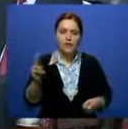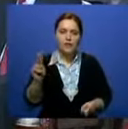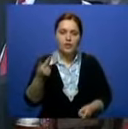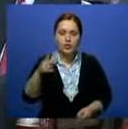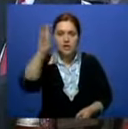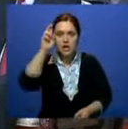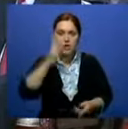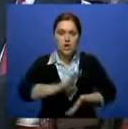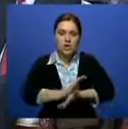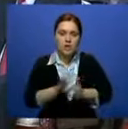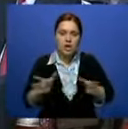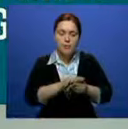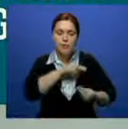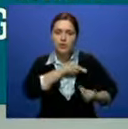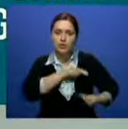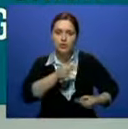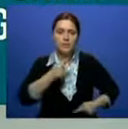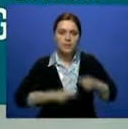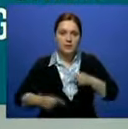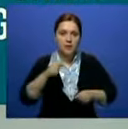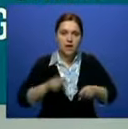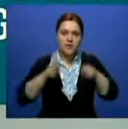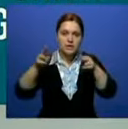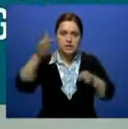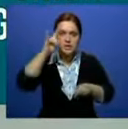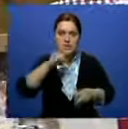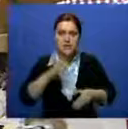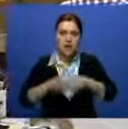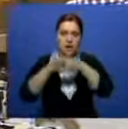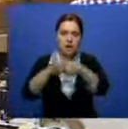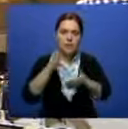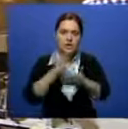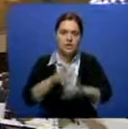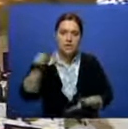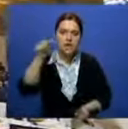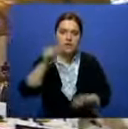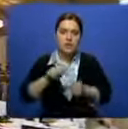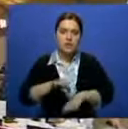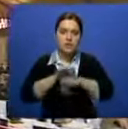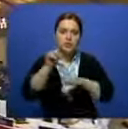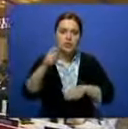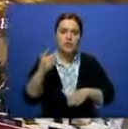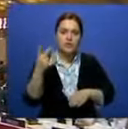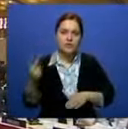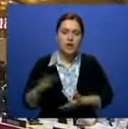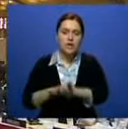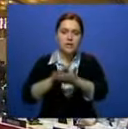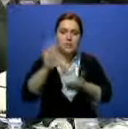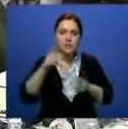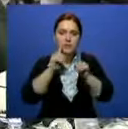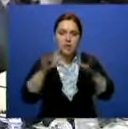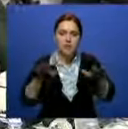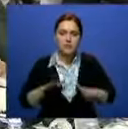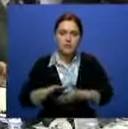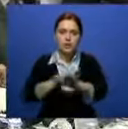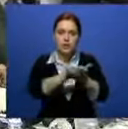и тесное сотрудничество предпринимателей. Визит казахстанской делегации в Ханой совпал с проведением 132-й Ассамблеи Межпарламентского Союза. Глобальную